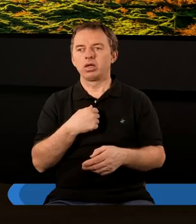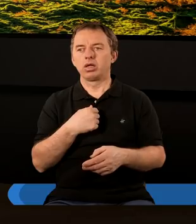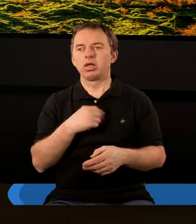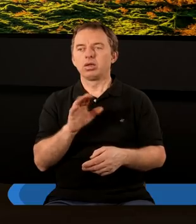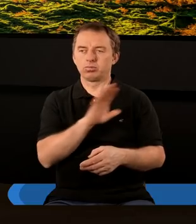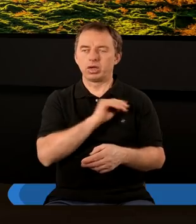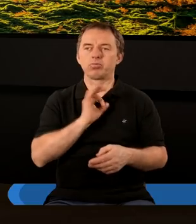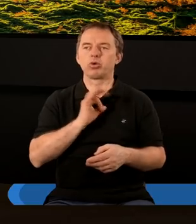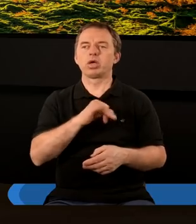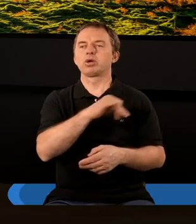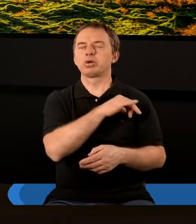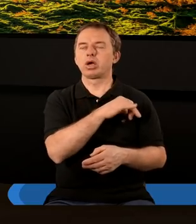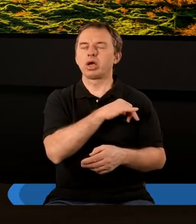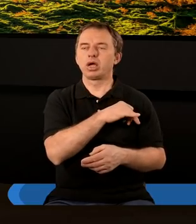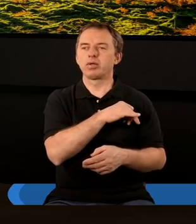zmazał moje grzechy